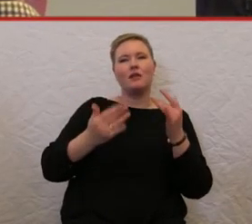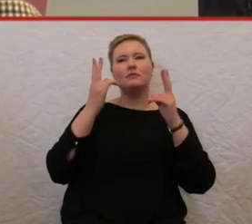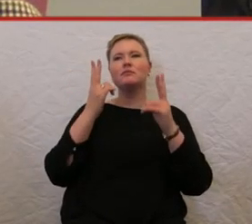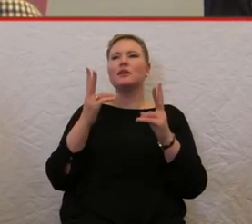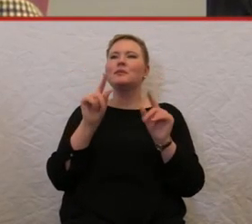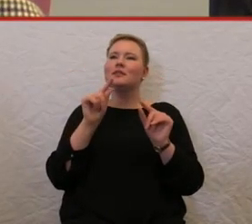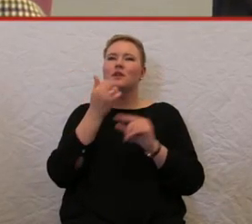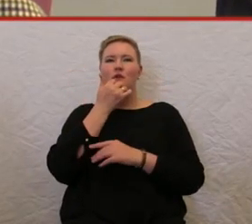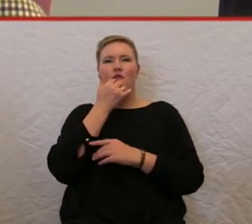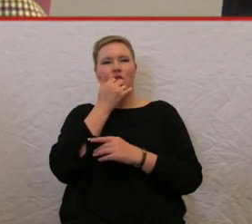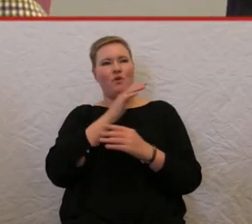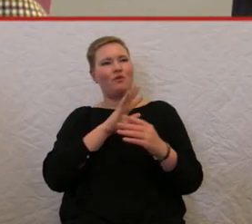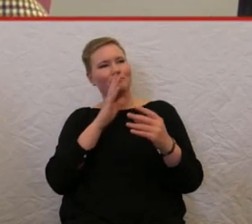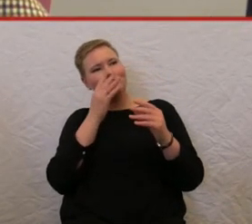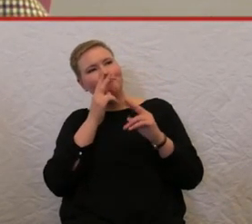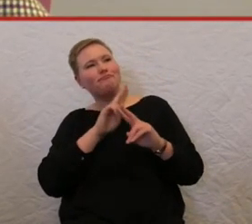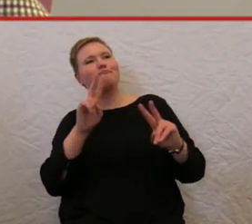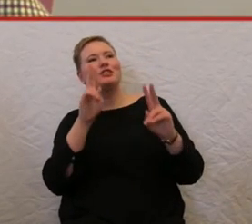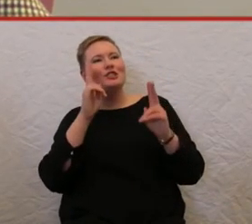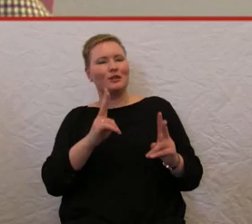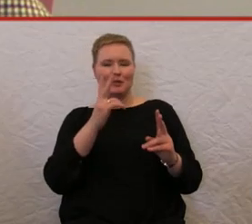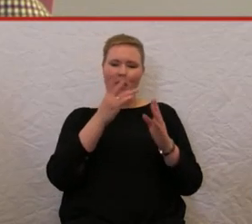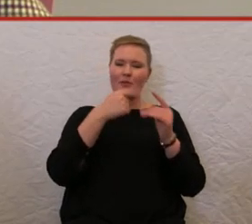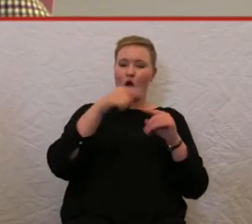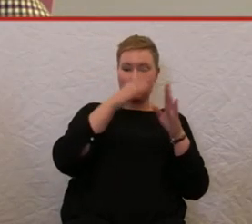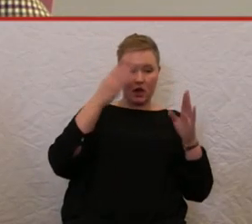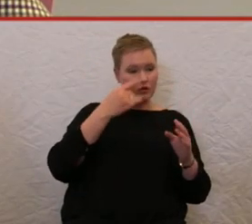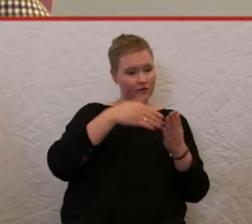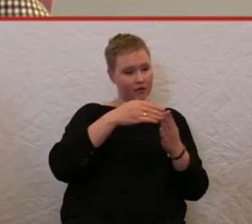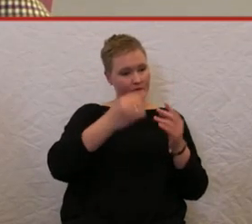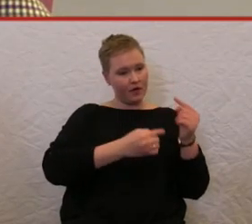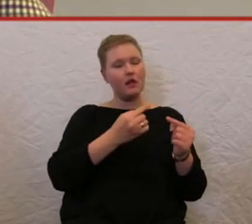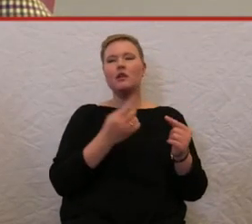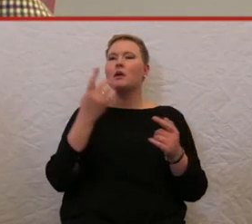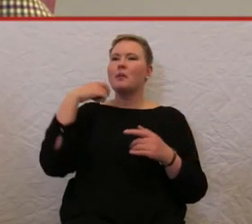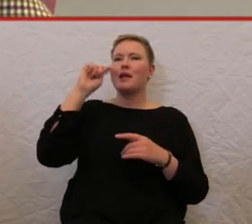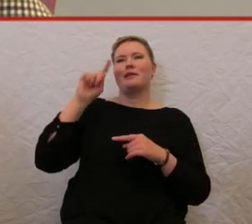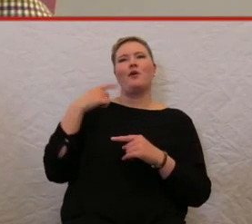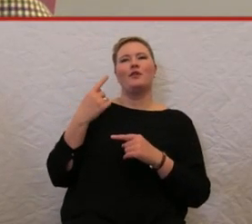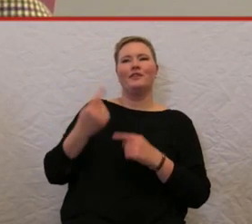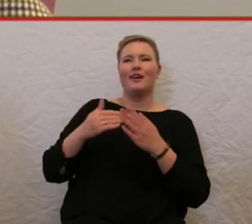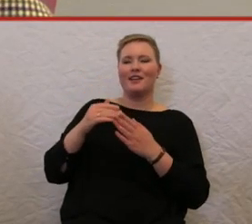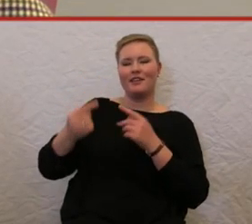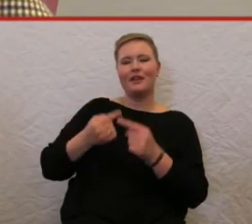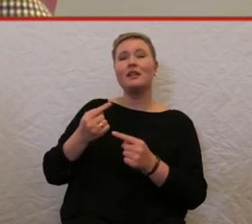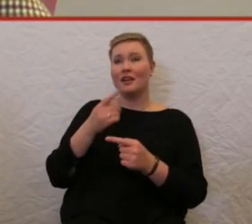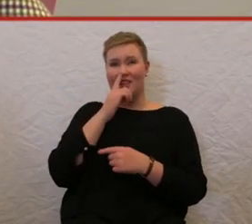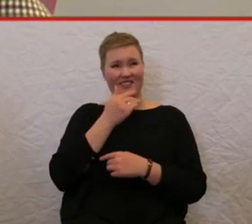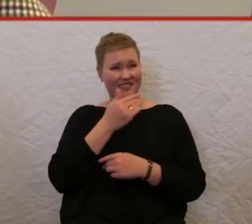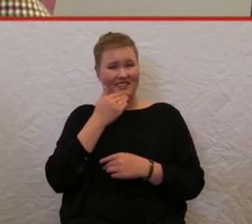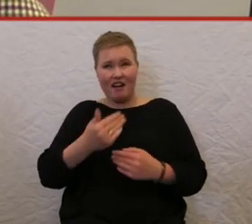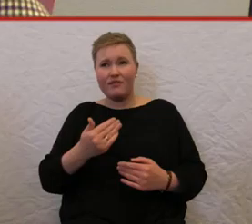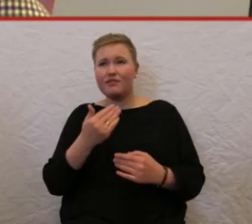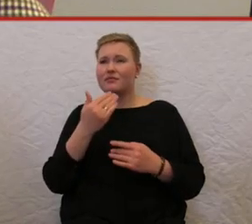wie diese Stadt sich auch weiterentwickelt. Wenn ich darf, würde ich gerne noch mal zu diesem Begriff Inklusion vielleicht ganz